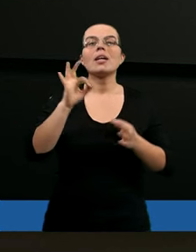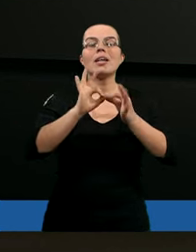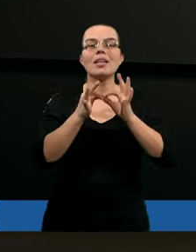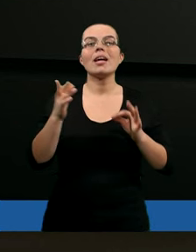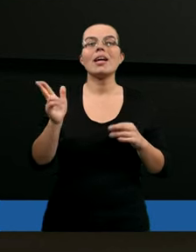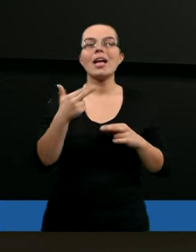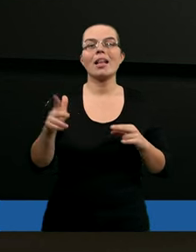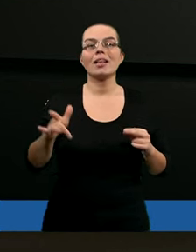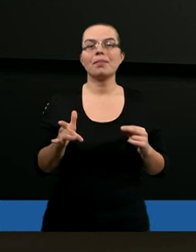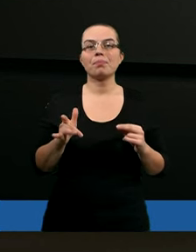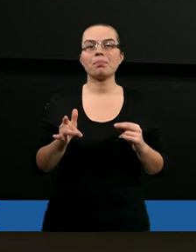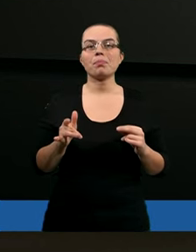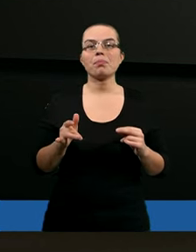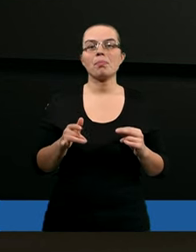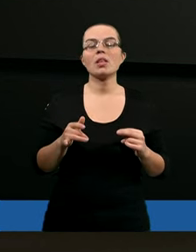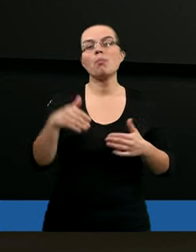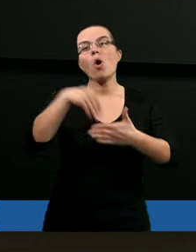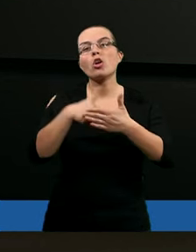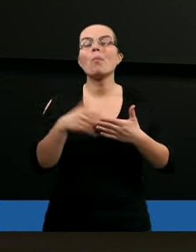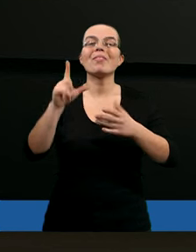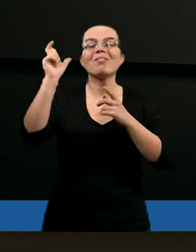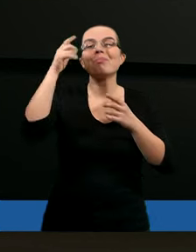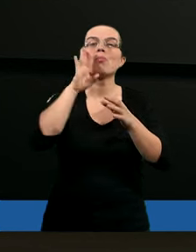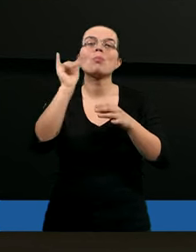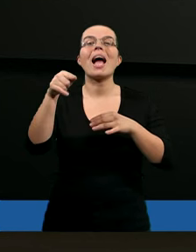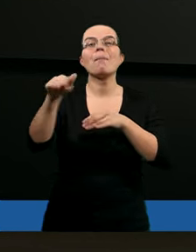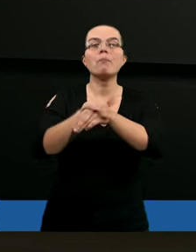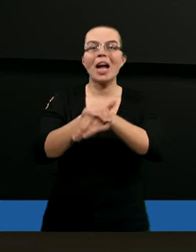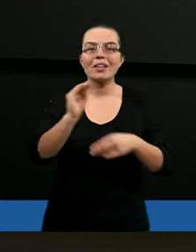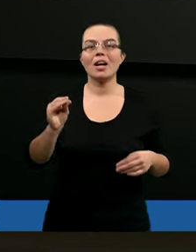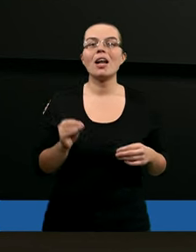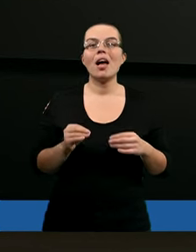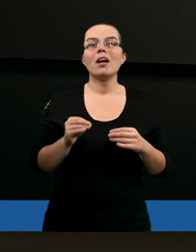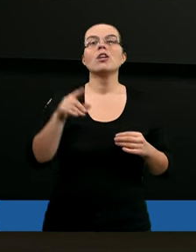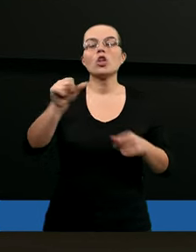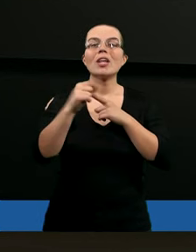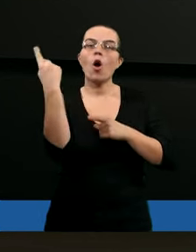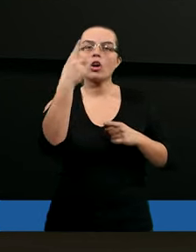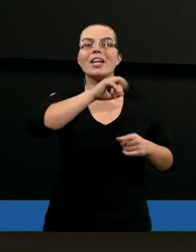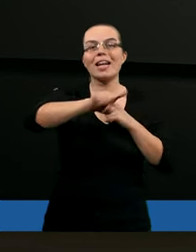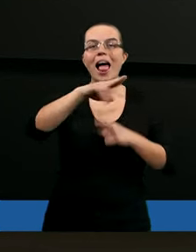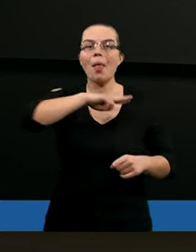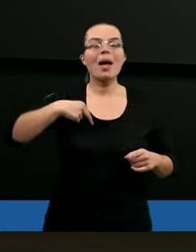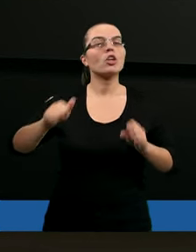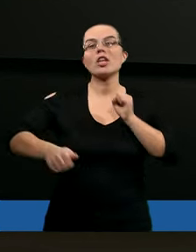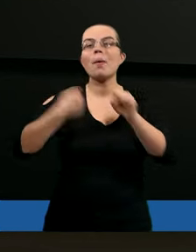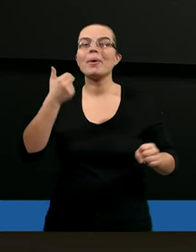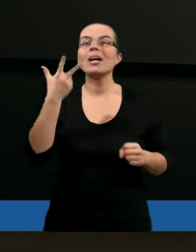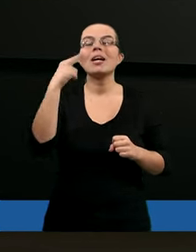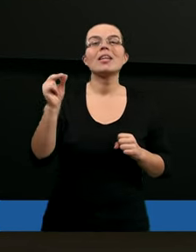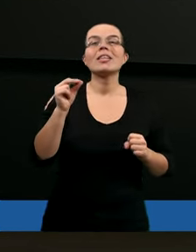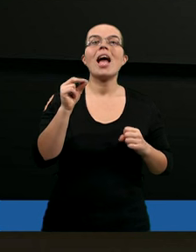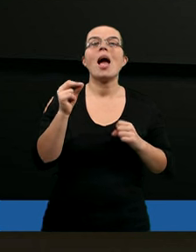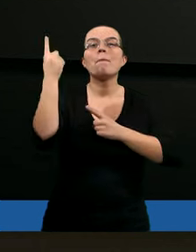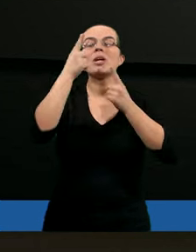kiedy, gdybyśmy my się postawili w roli tych przyjaciół, to jest takie ostrzeżenie dla nas, żeby właśnie nie myśleć, że wszystko